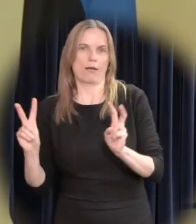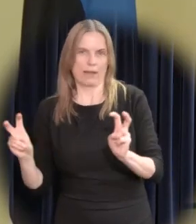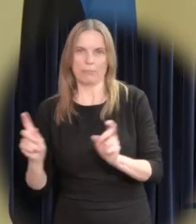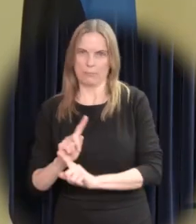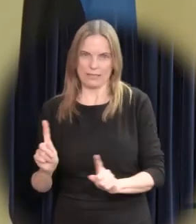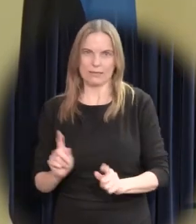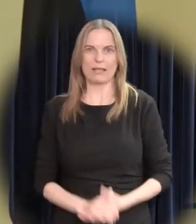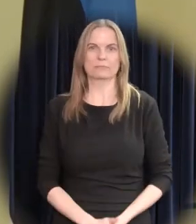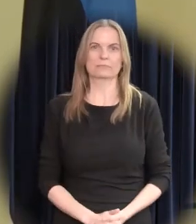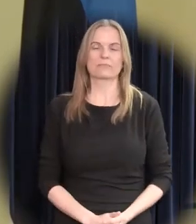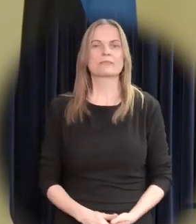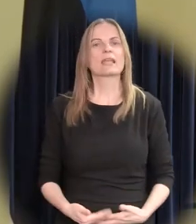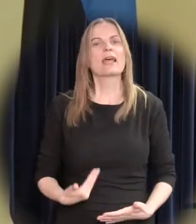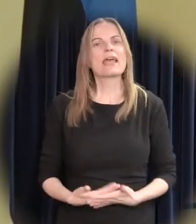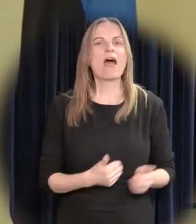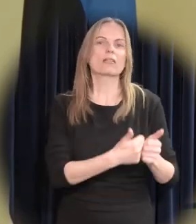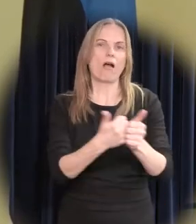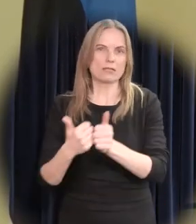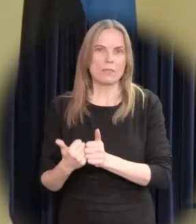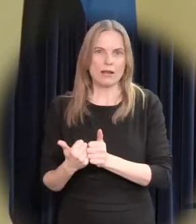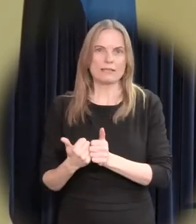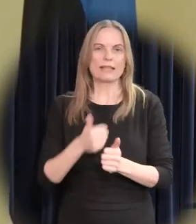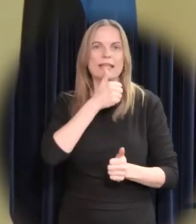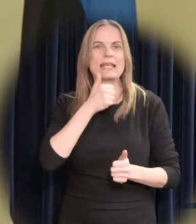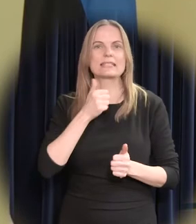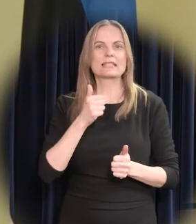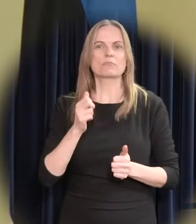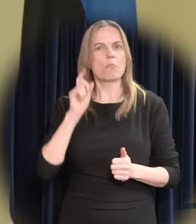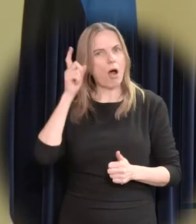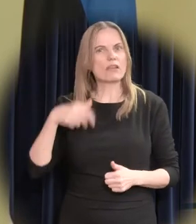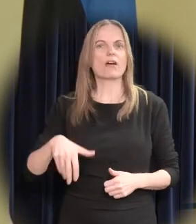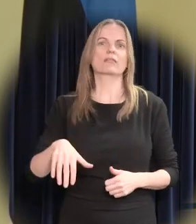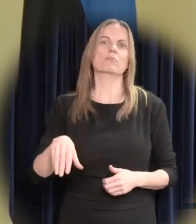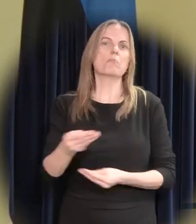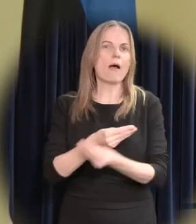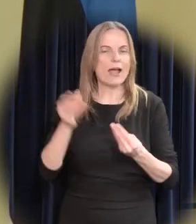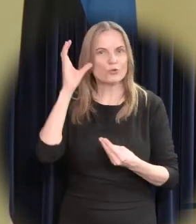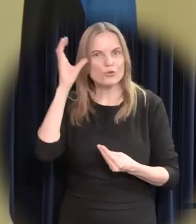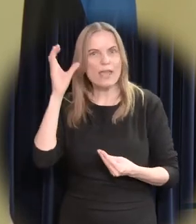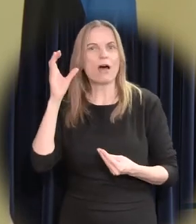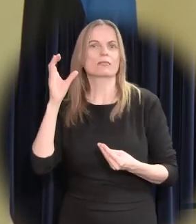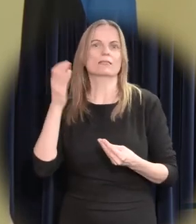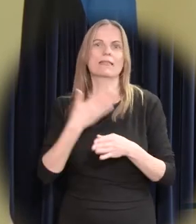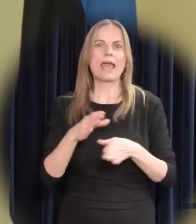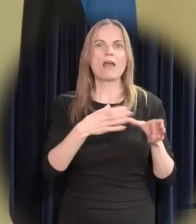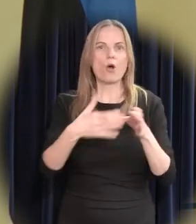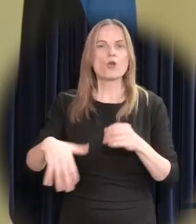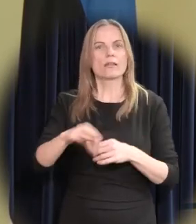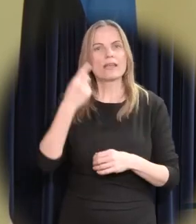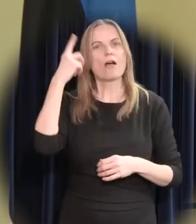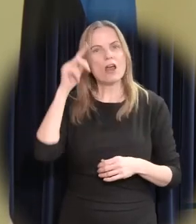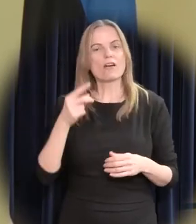Eestis ei ole ilmselt ühtgi erakonda, ega majandusteadlast, kes ei arvaks, et praeguses olukorras oli laenuvõtmine